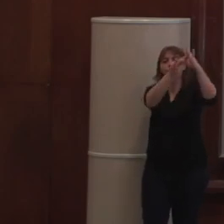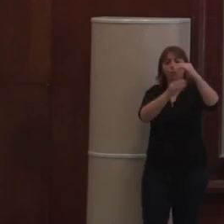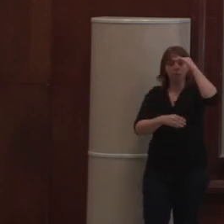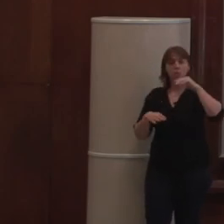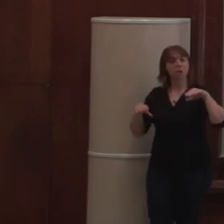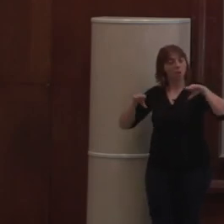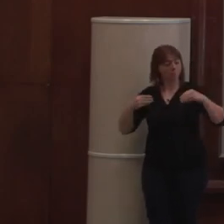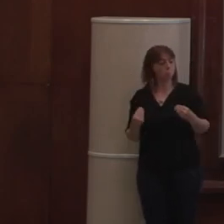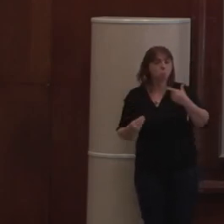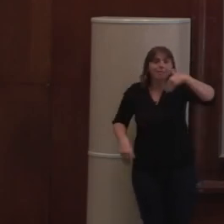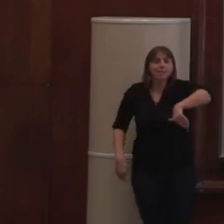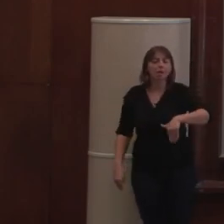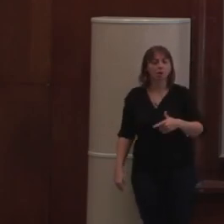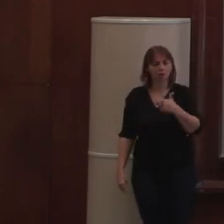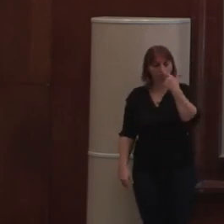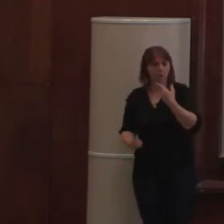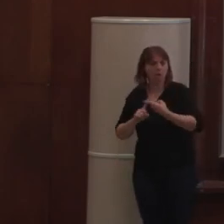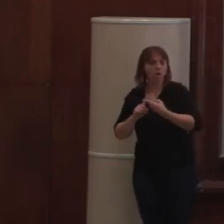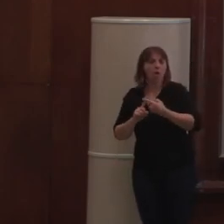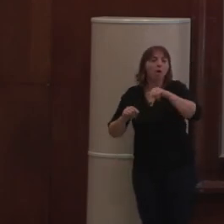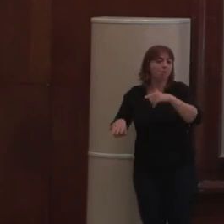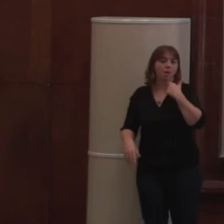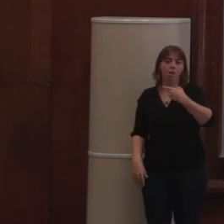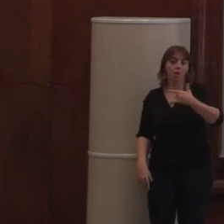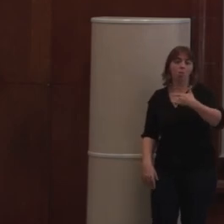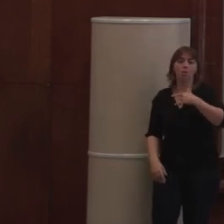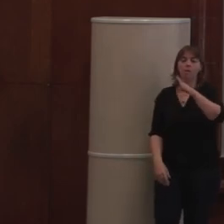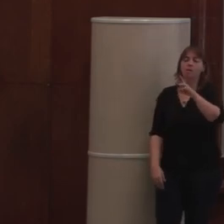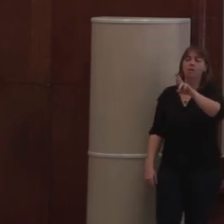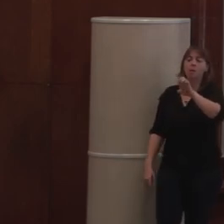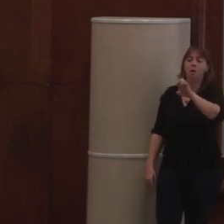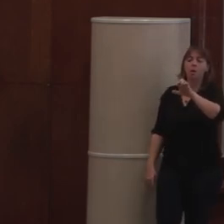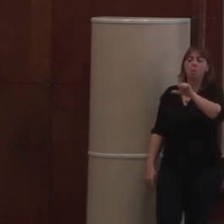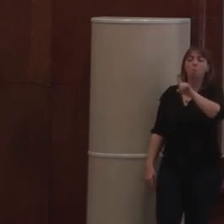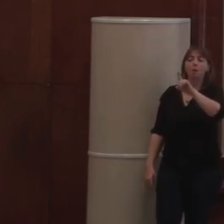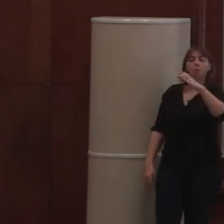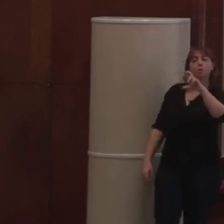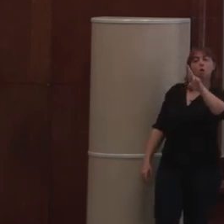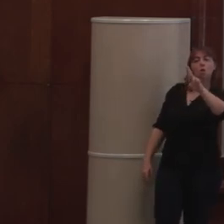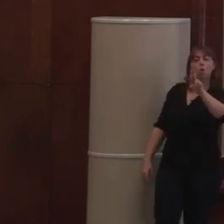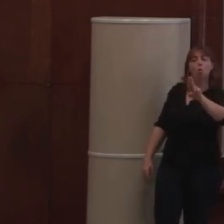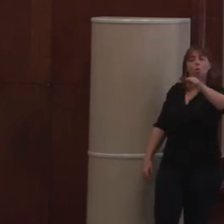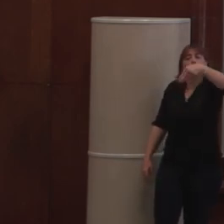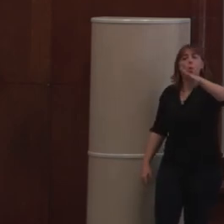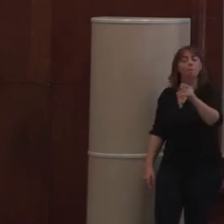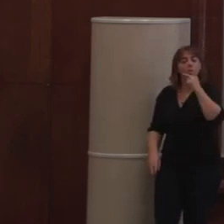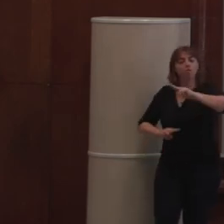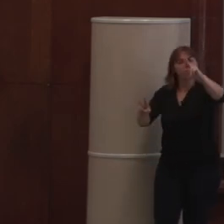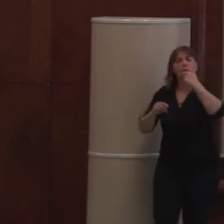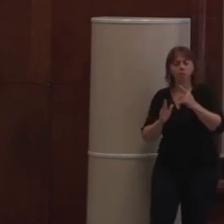C'est fondamental. La plupart des sites ont besoin d'un breadcrumb. Si on n pas de breadcrumb,'est assez compliqué de se repérer où on est. Donc la plupart des designers, quand ils font un dessin, disent